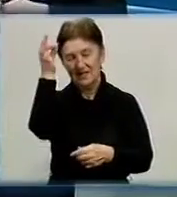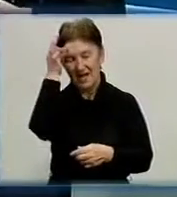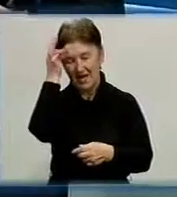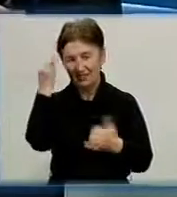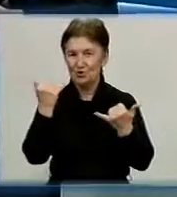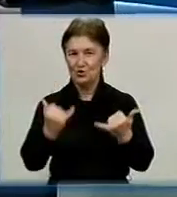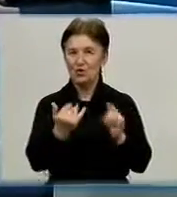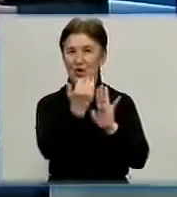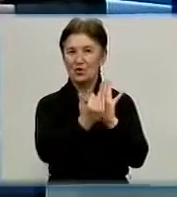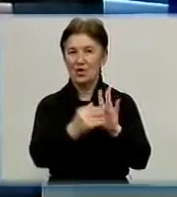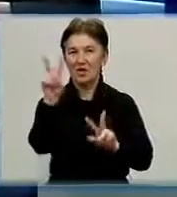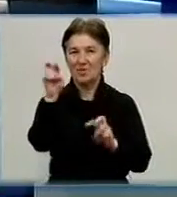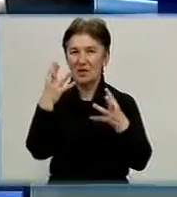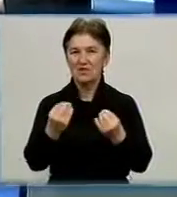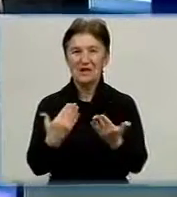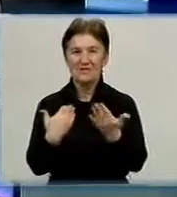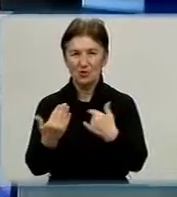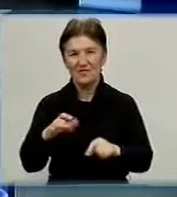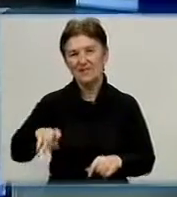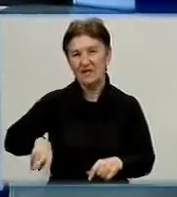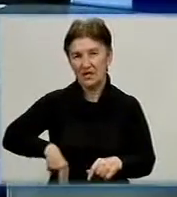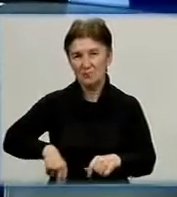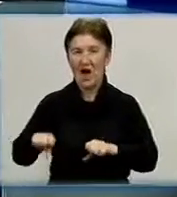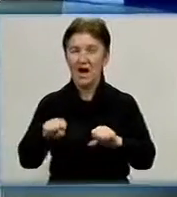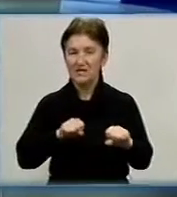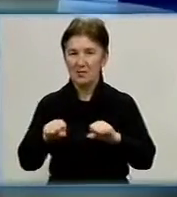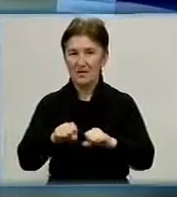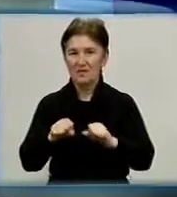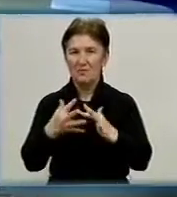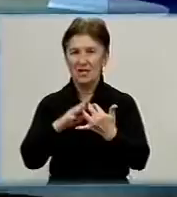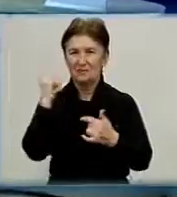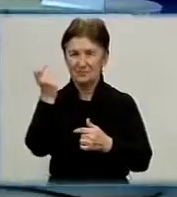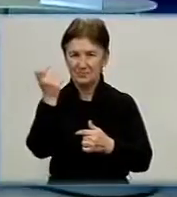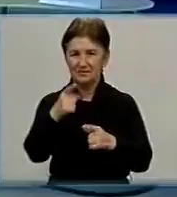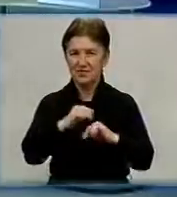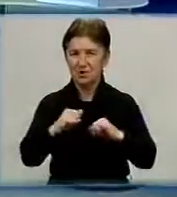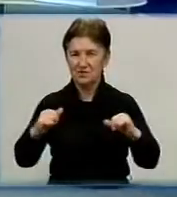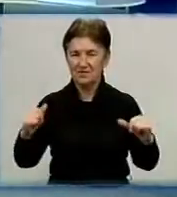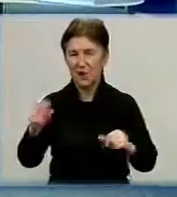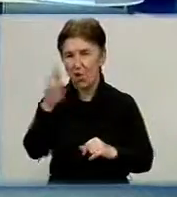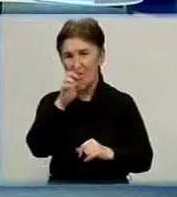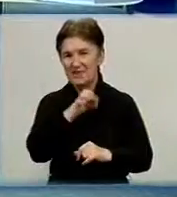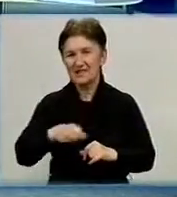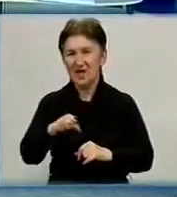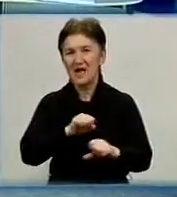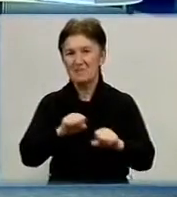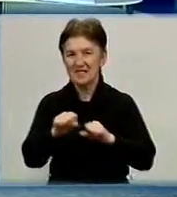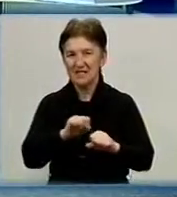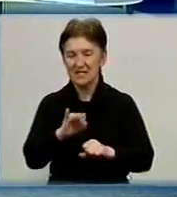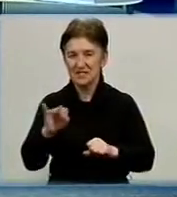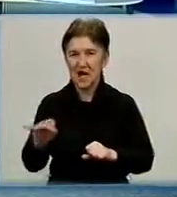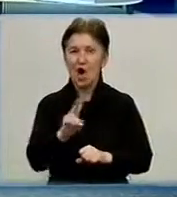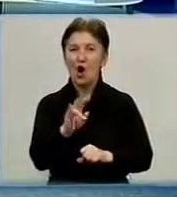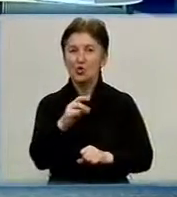сьогодні у програмі «Тема дня» ми спілкувалися з директором Департаменту агропромислового розвитку Кіровоградської обласної державної адміністрації Сергієм